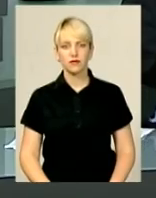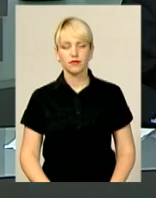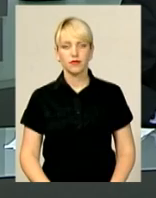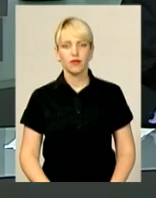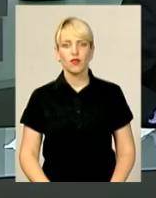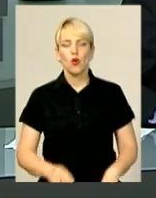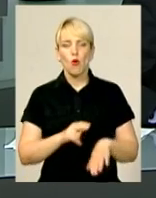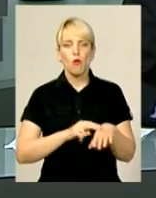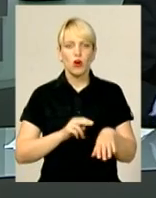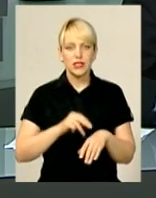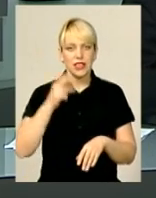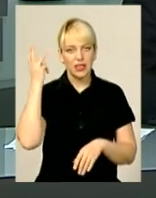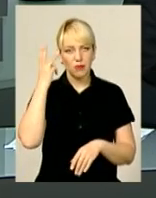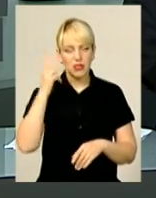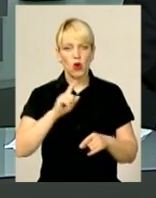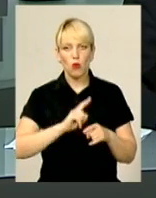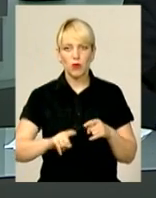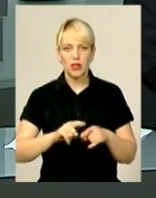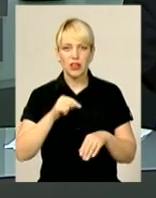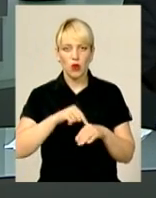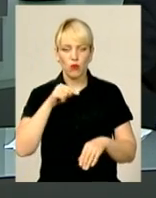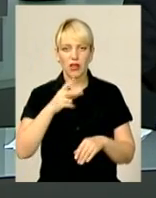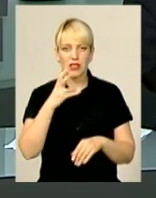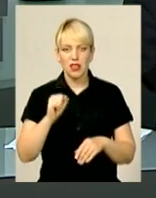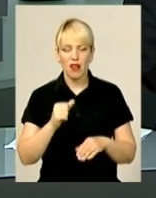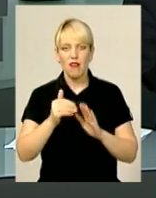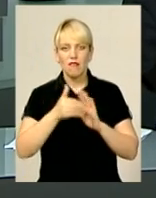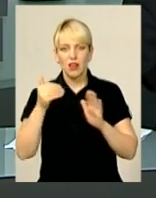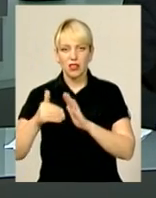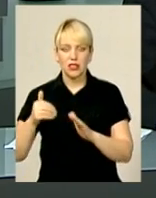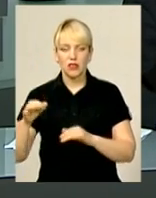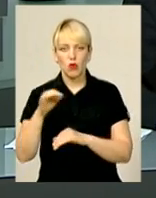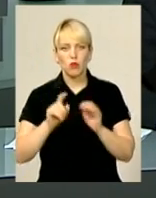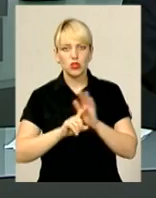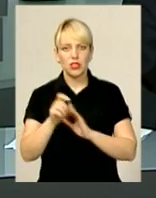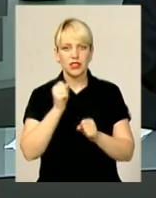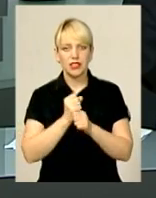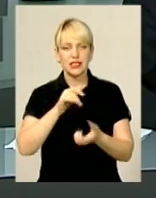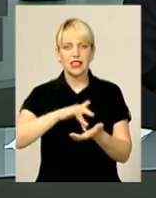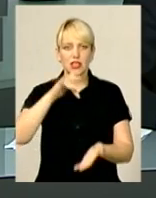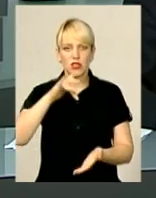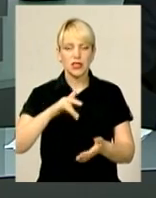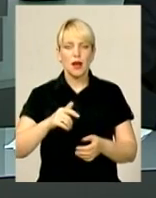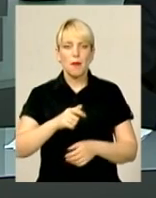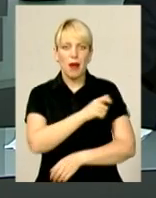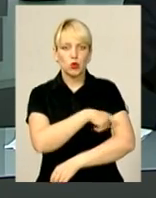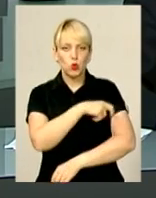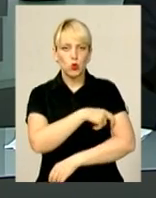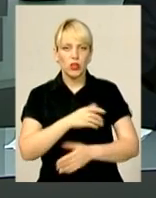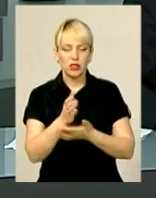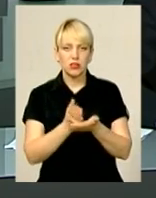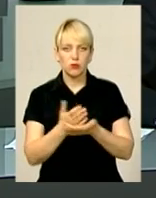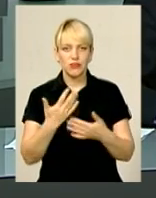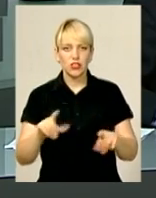Поліцейські Хмельниччини оперативніше реагуватимуть на виклики. В області почала діяти централізована патрульна служба. Вже